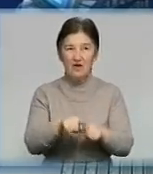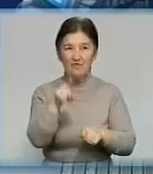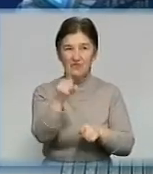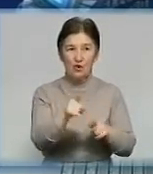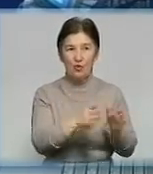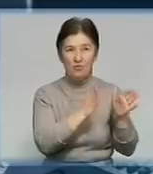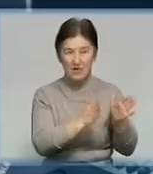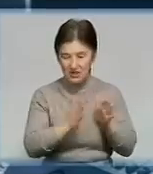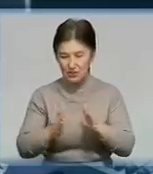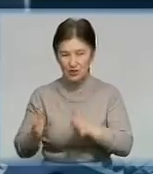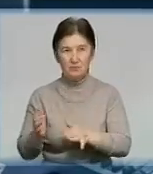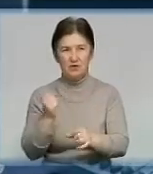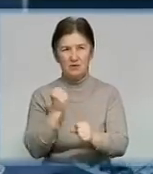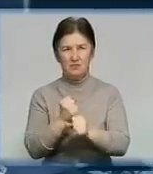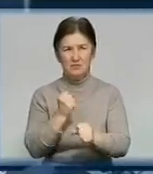працювати складніше.